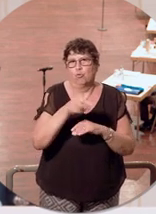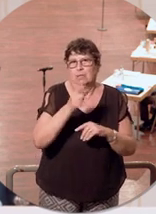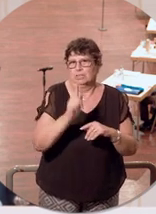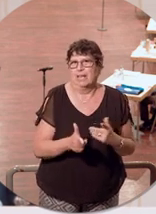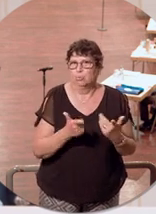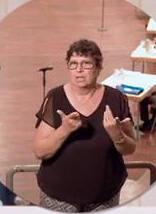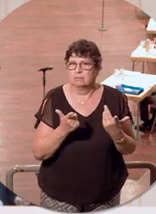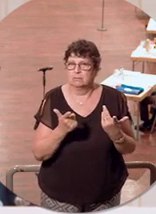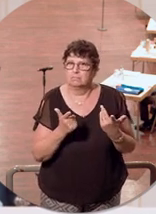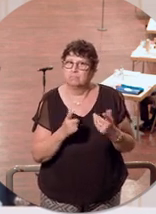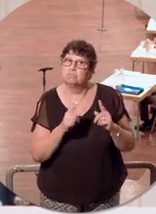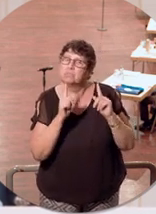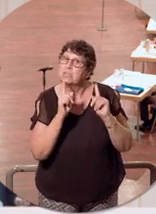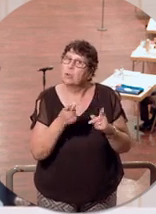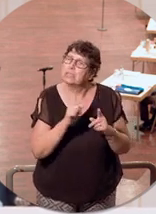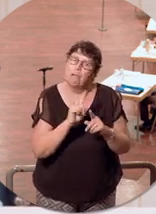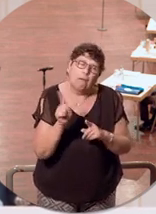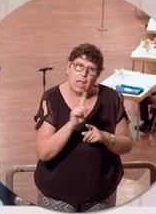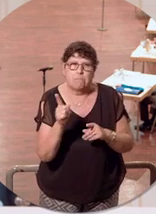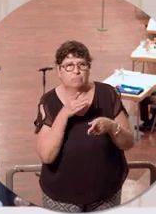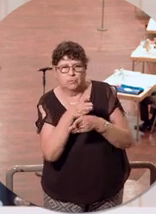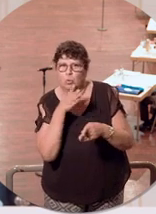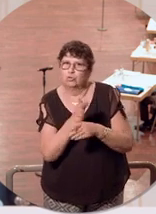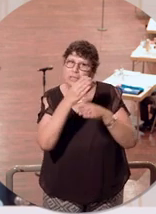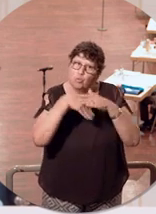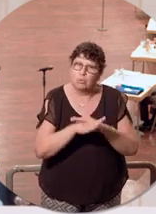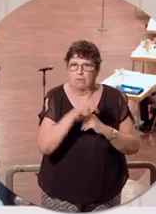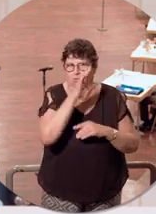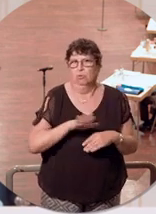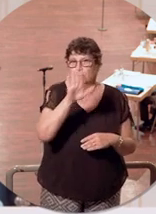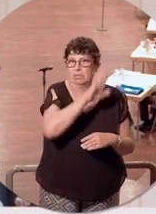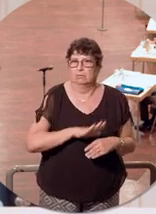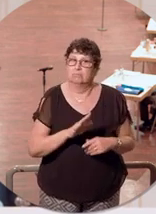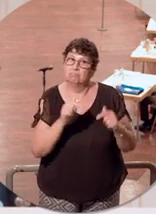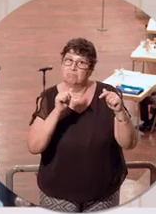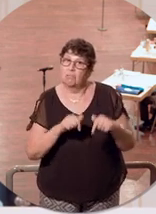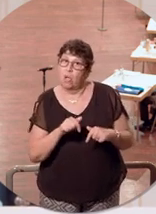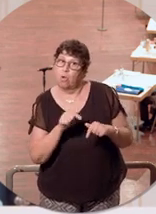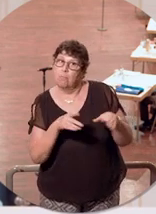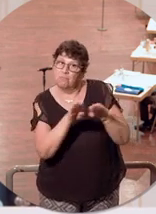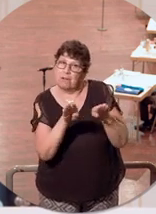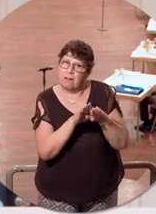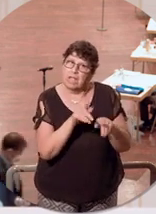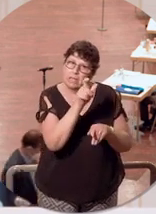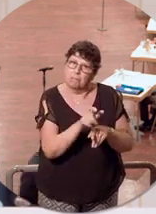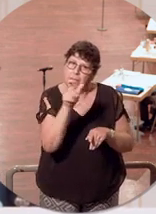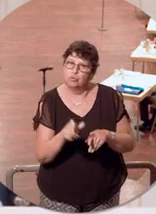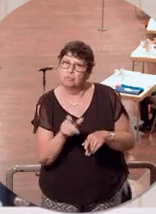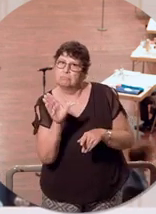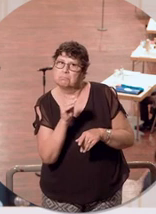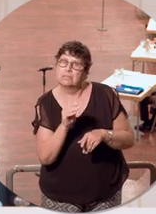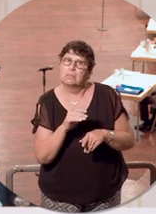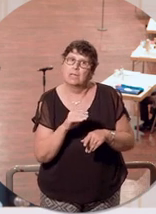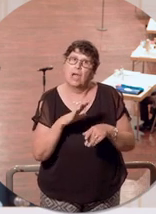jedes Mal waren sie niedriger als im Bundesschnitt. Bei uns sind auch proportional zur Bevölkerung weniger Menschen im Zusammenhang mit Covid-19